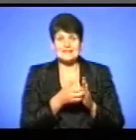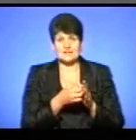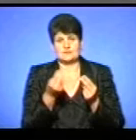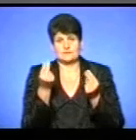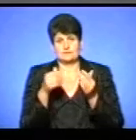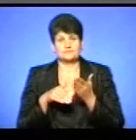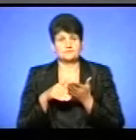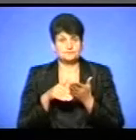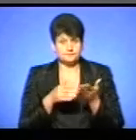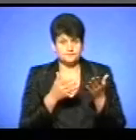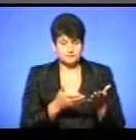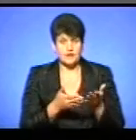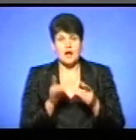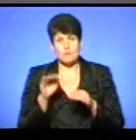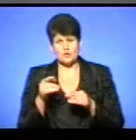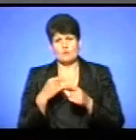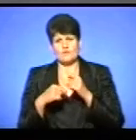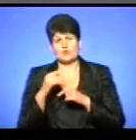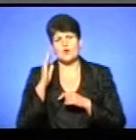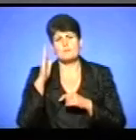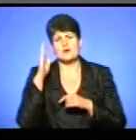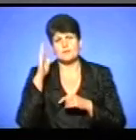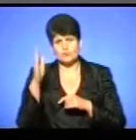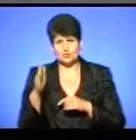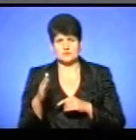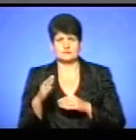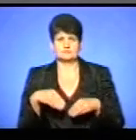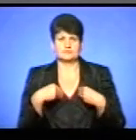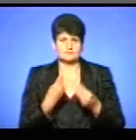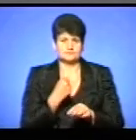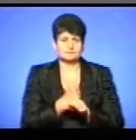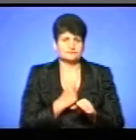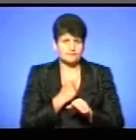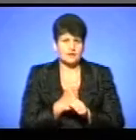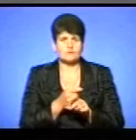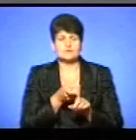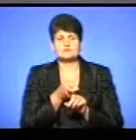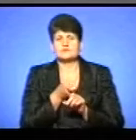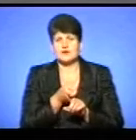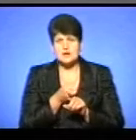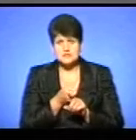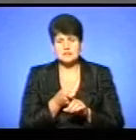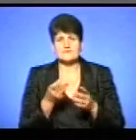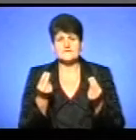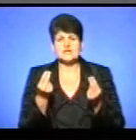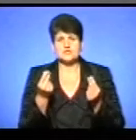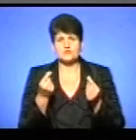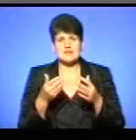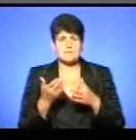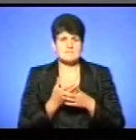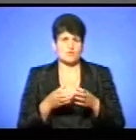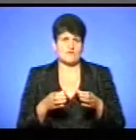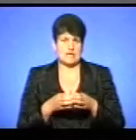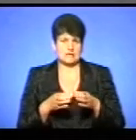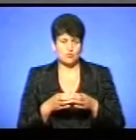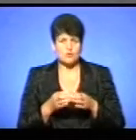субвенції. Вже потім повернемося до майбутніх долегованих повноважень, які стосуватимуться фінансування пільгових категорій.